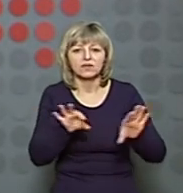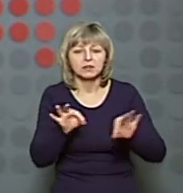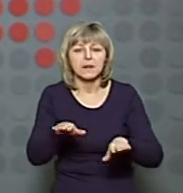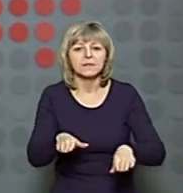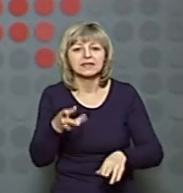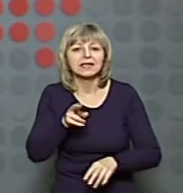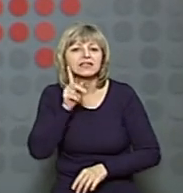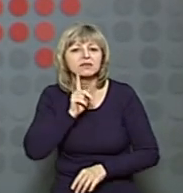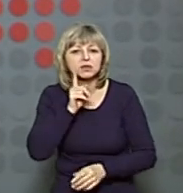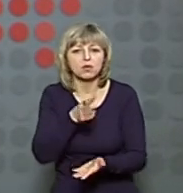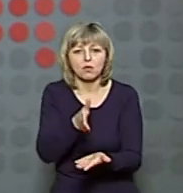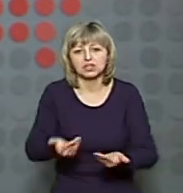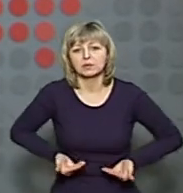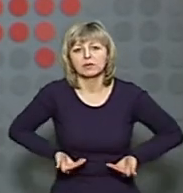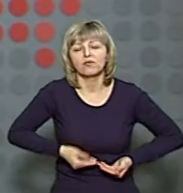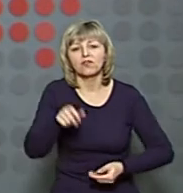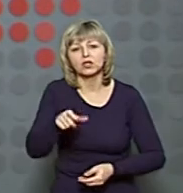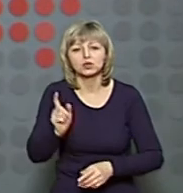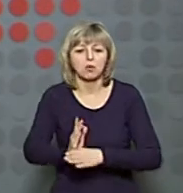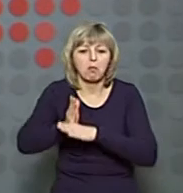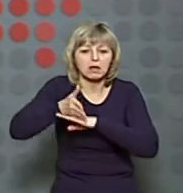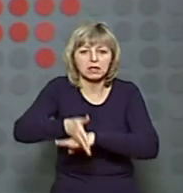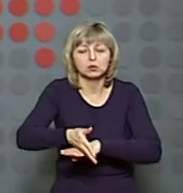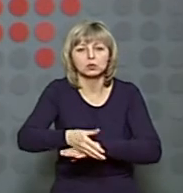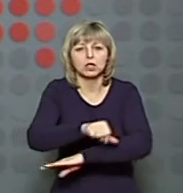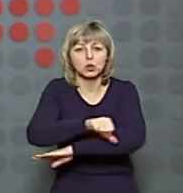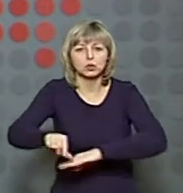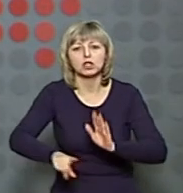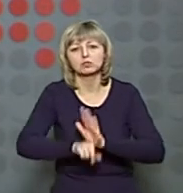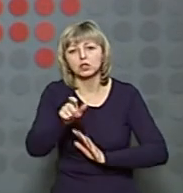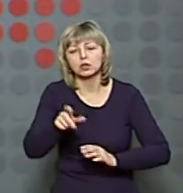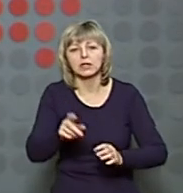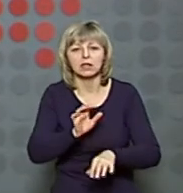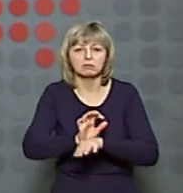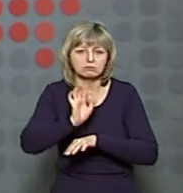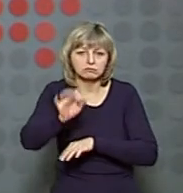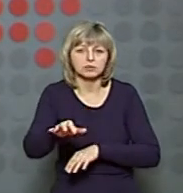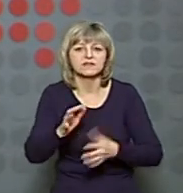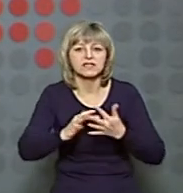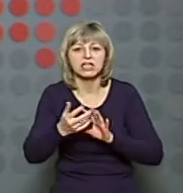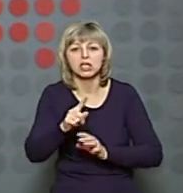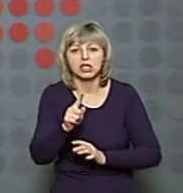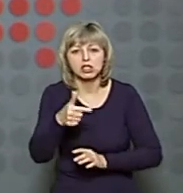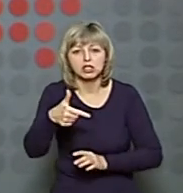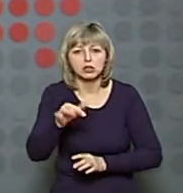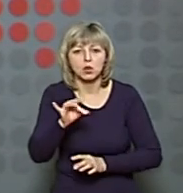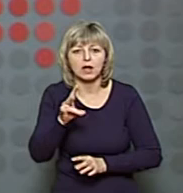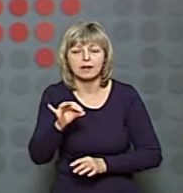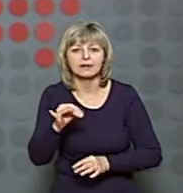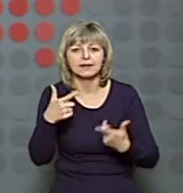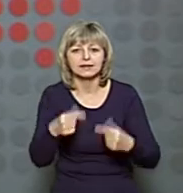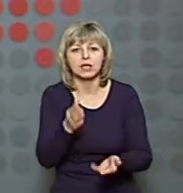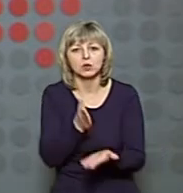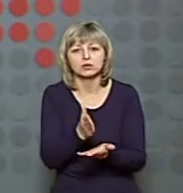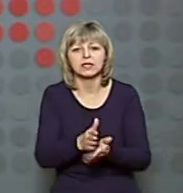тимчасового перебування людей, які перетнули кордон. Спочатку людей на обсервацію селитимуть у селі Згорани, де розташований